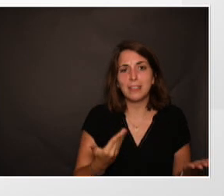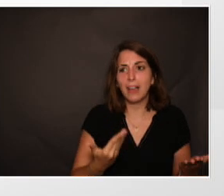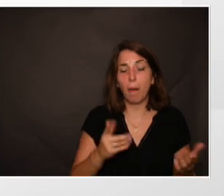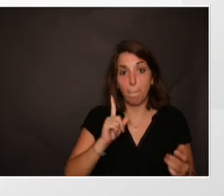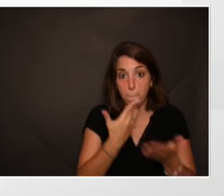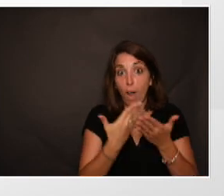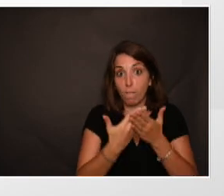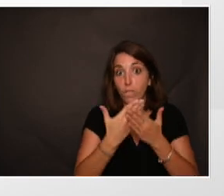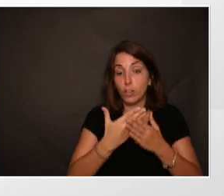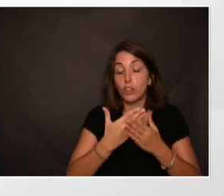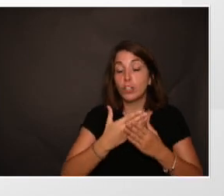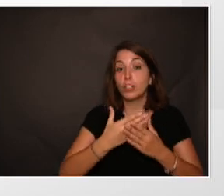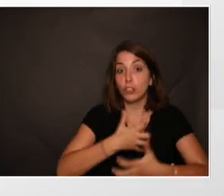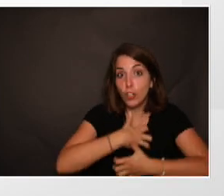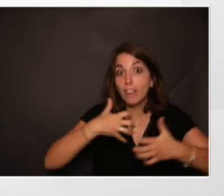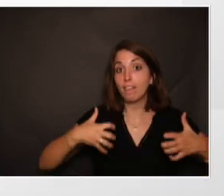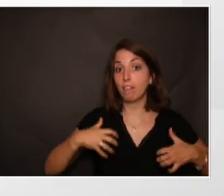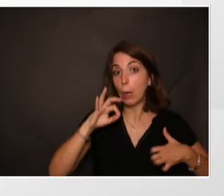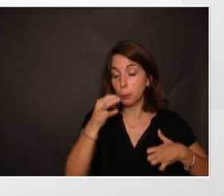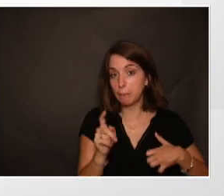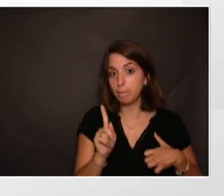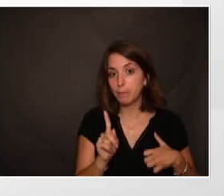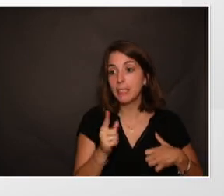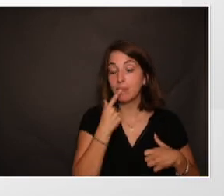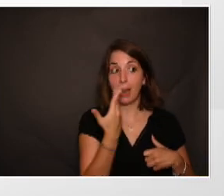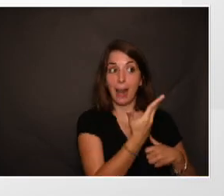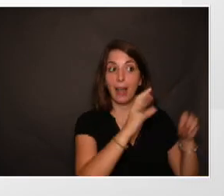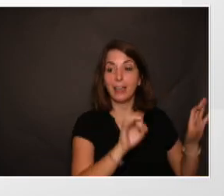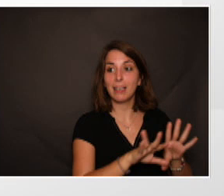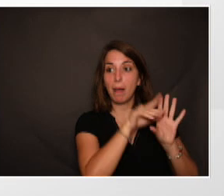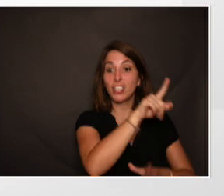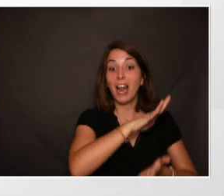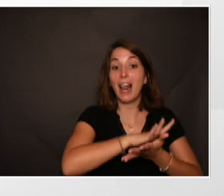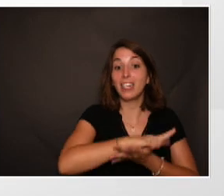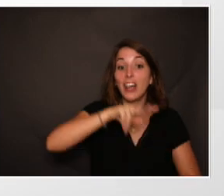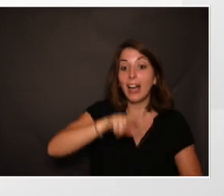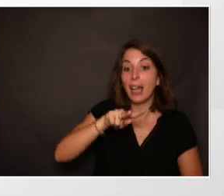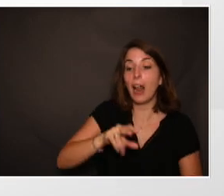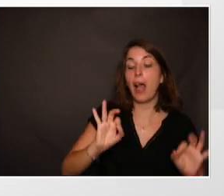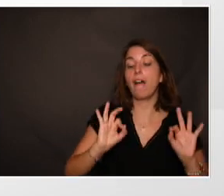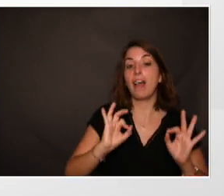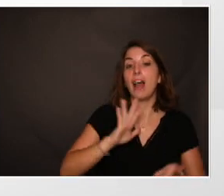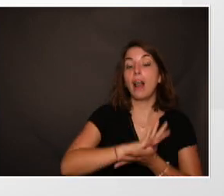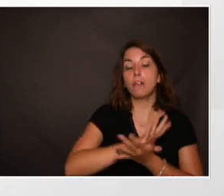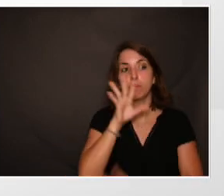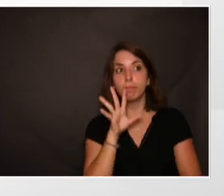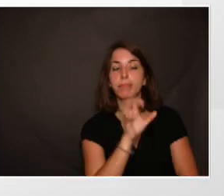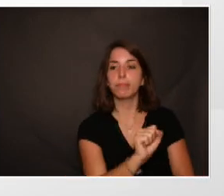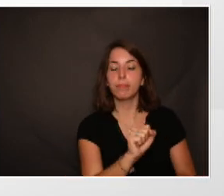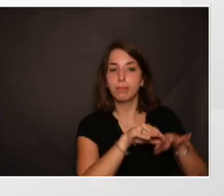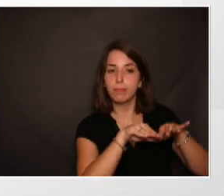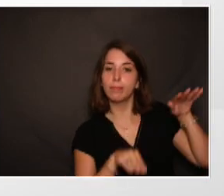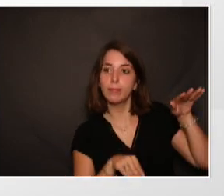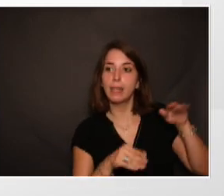prouvé scientifiquement. Et là, vous avez une représentation de l'âge réel par rapport à l'âge perçu. Alors, c'est vrai que quand on est enfant,